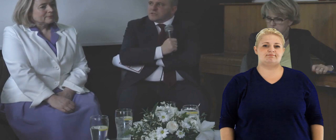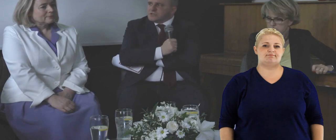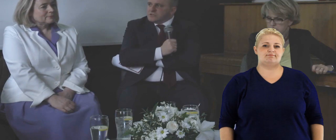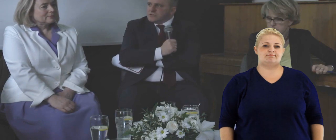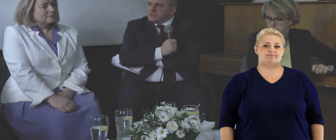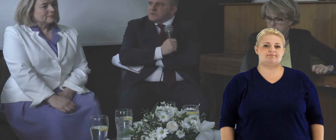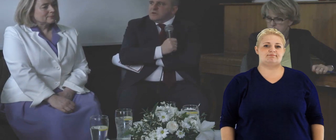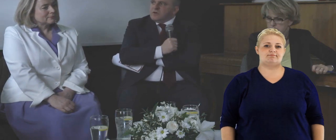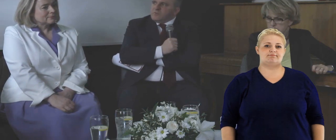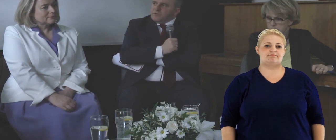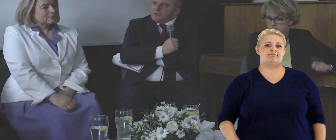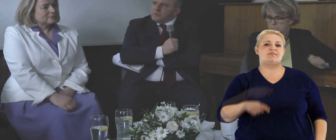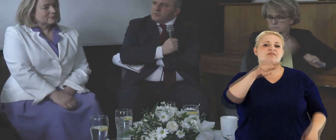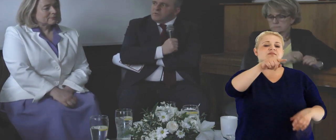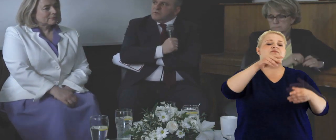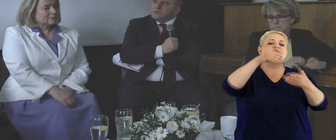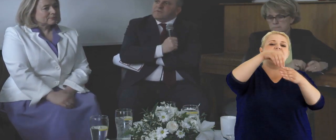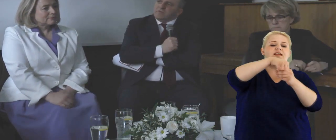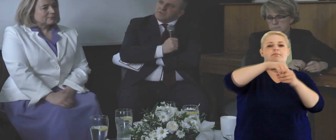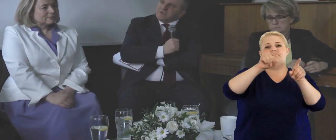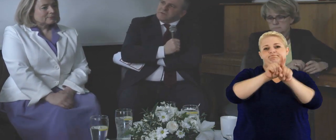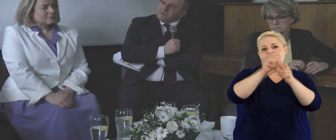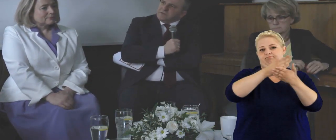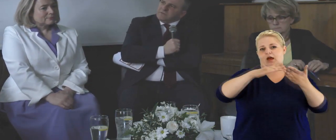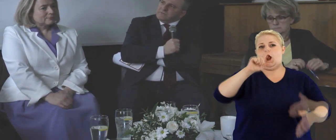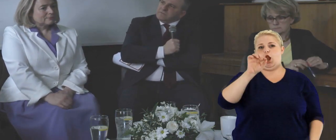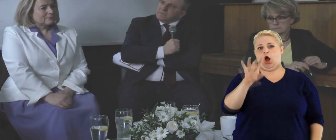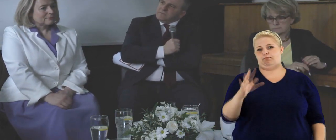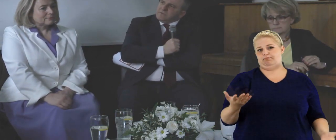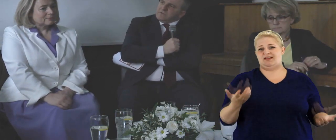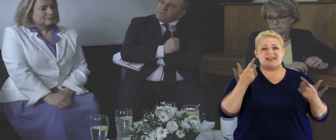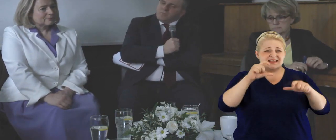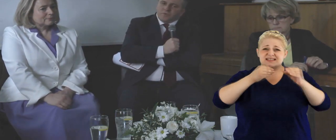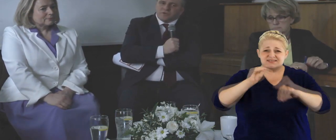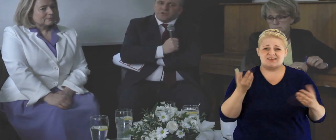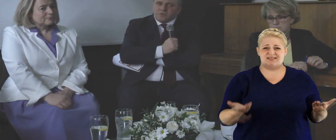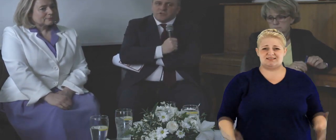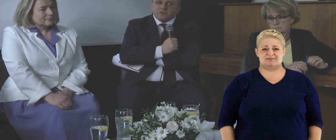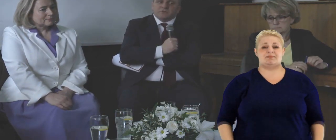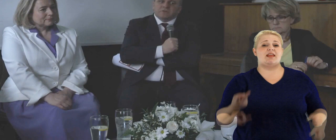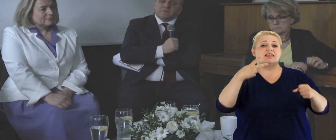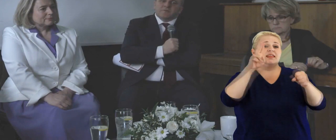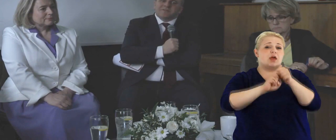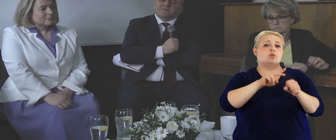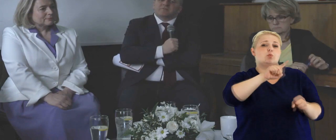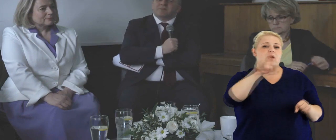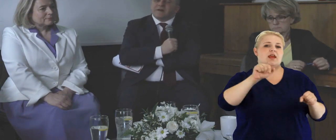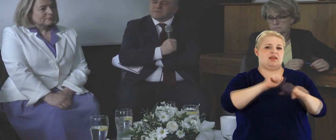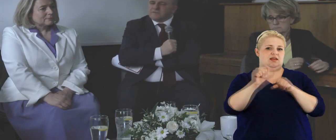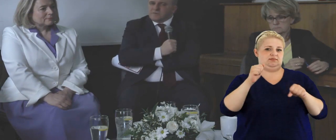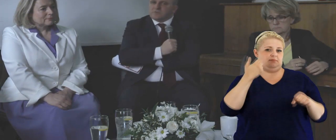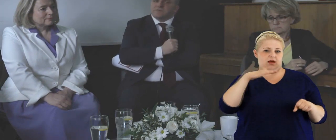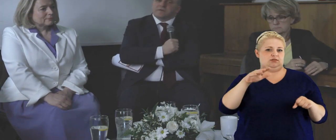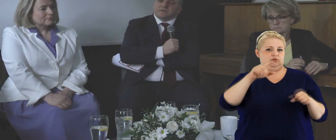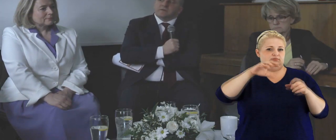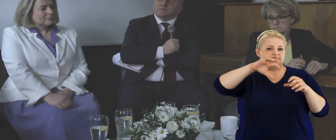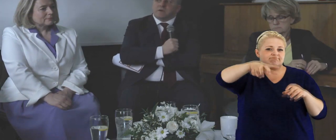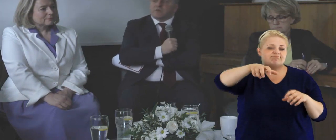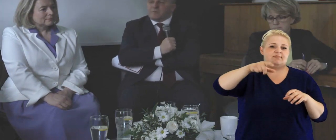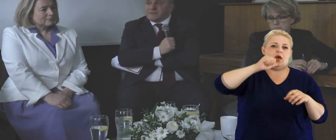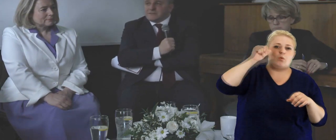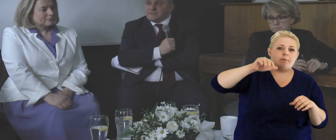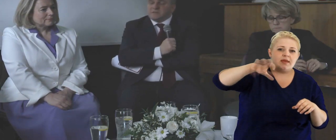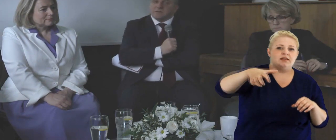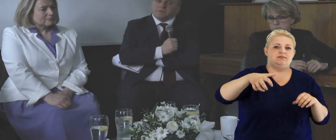jako na część lobbyingu, nie wyłączając jej. Szczególnie, że niektóre dyplomacje są bardzo sfokusowane,